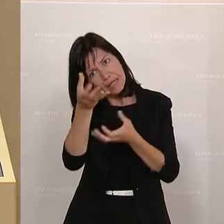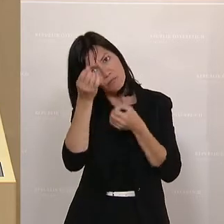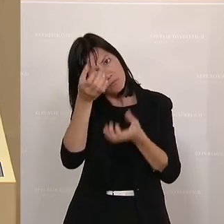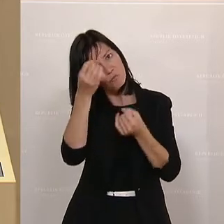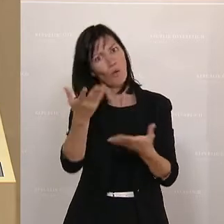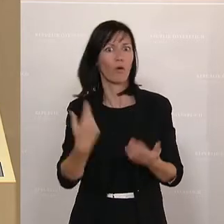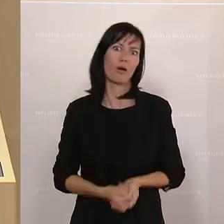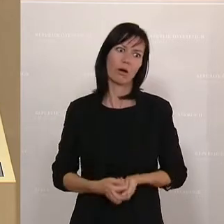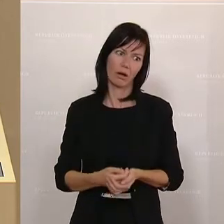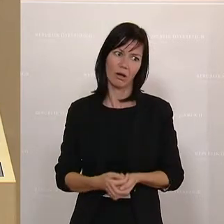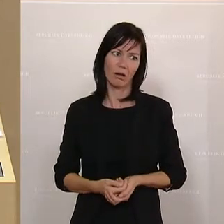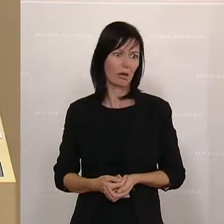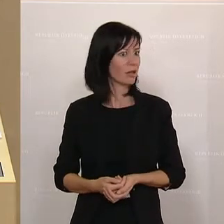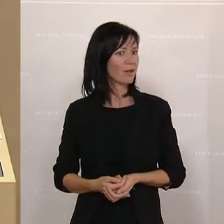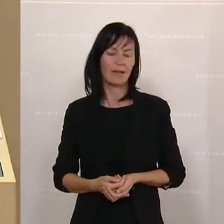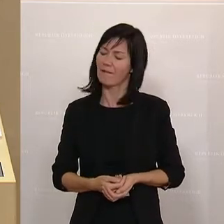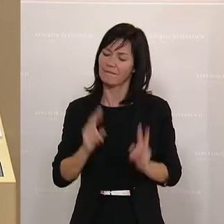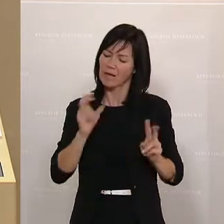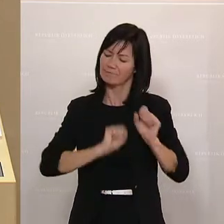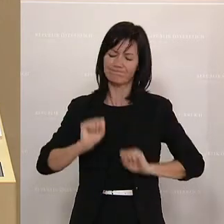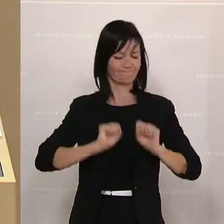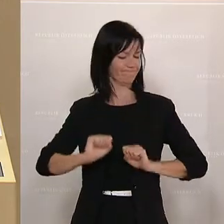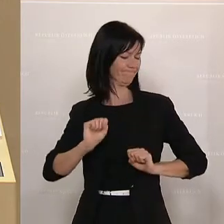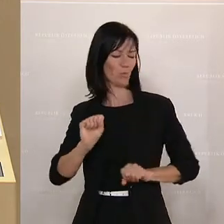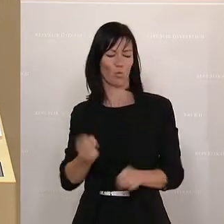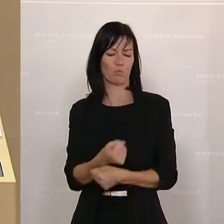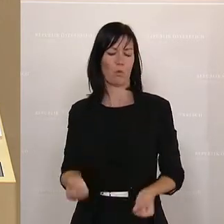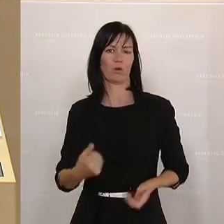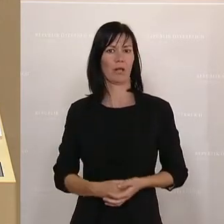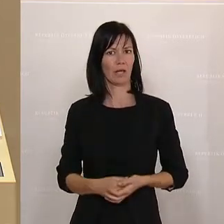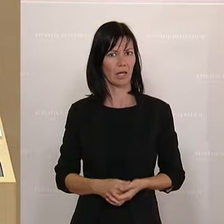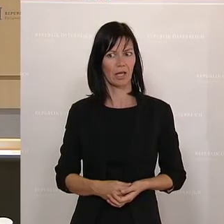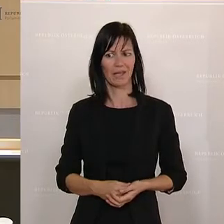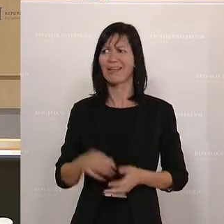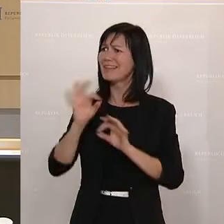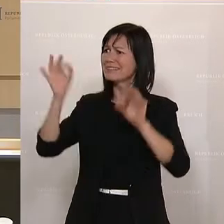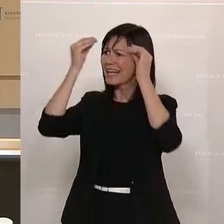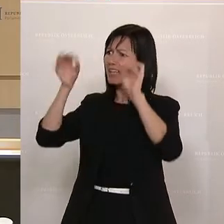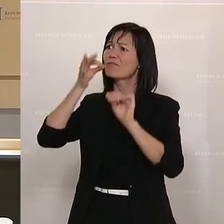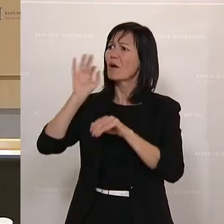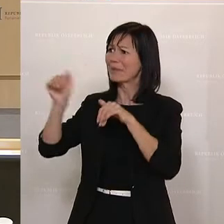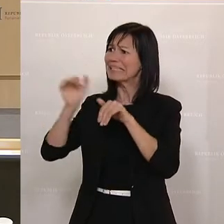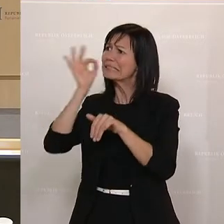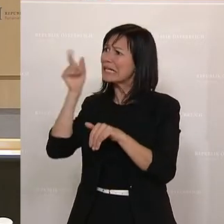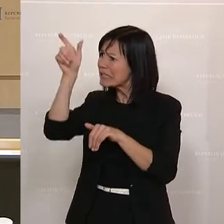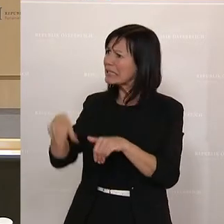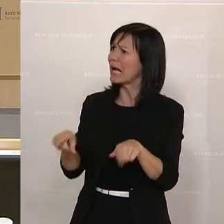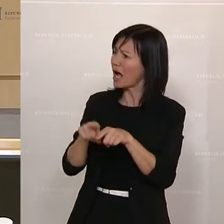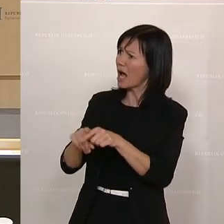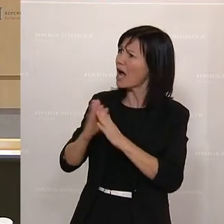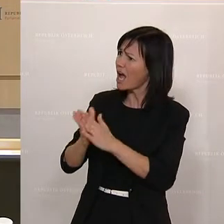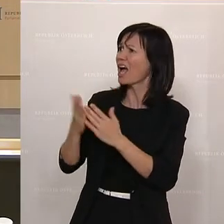den Familien. Und das ist wirklich unerträglich. Und sehr geehrte Frau Ministerin, ich appelliere da wirklich auch an Sie. Bei der heutigen